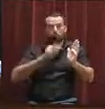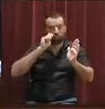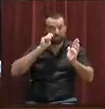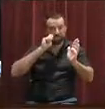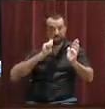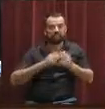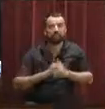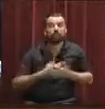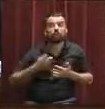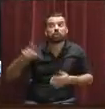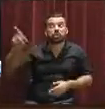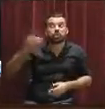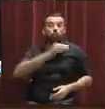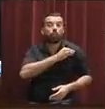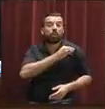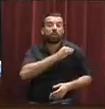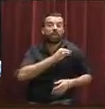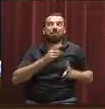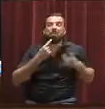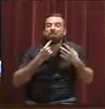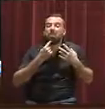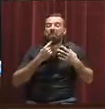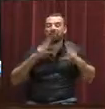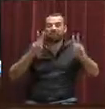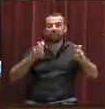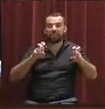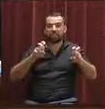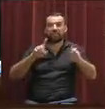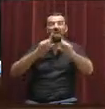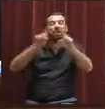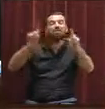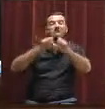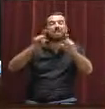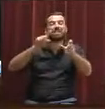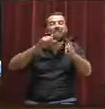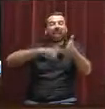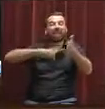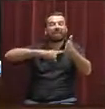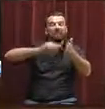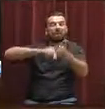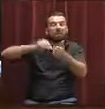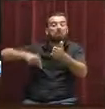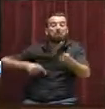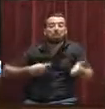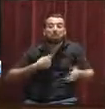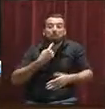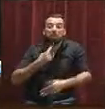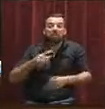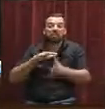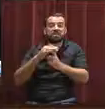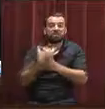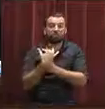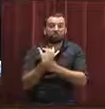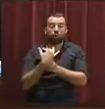que vostè me demana sobre aquest cas del poble espanyol, dir-l'hi clarament en